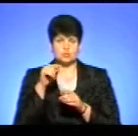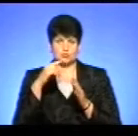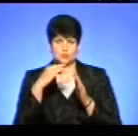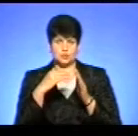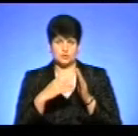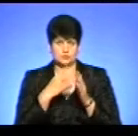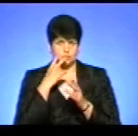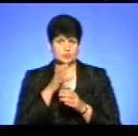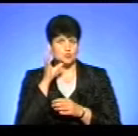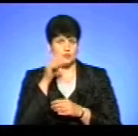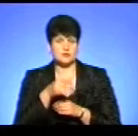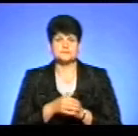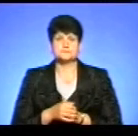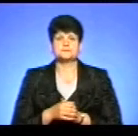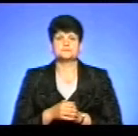пропоную зараз його послухати.